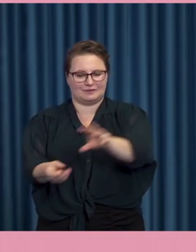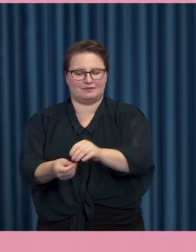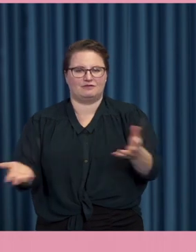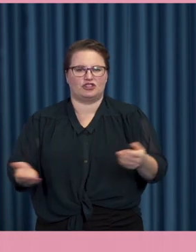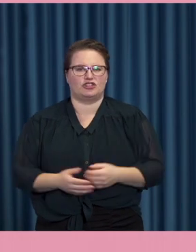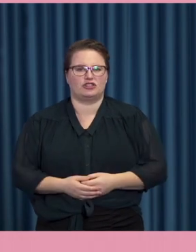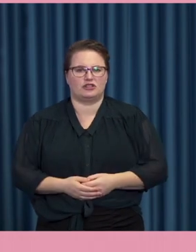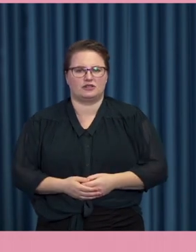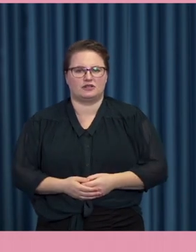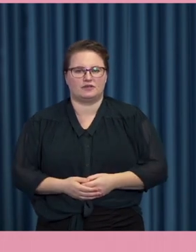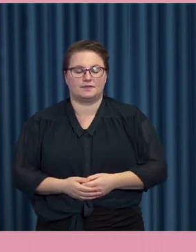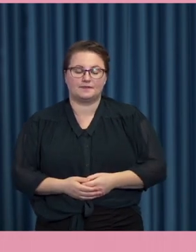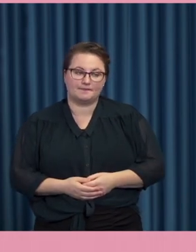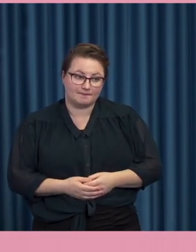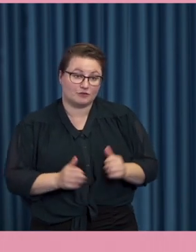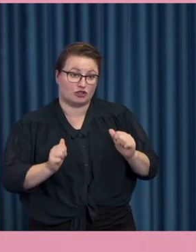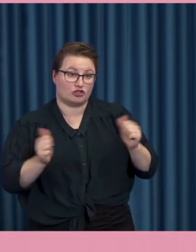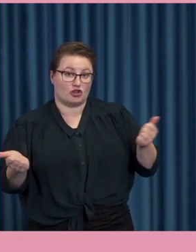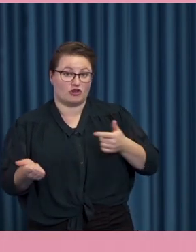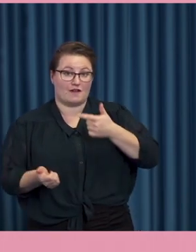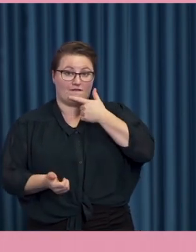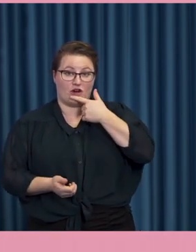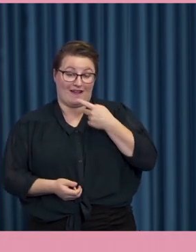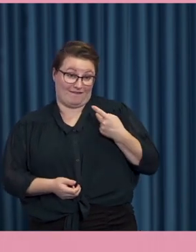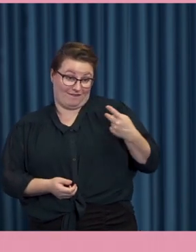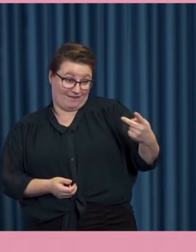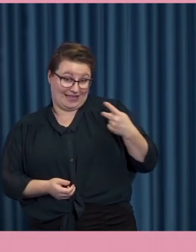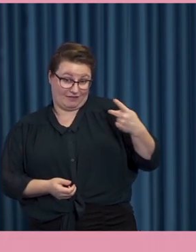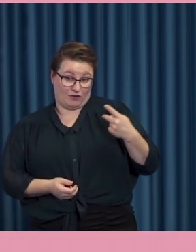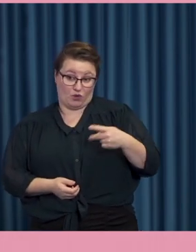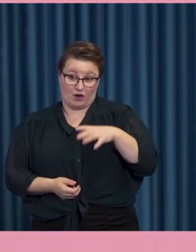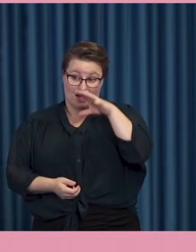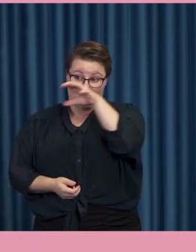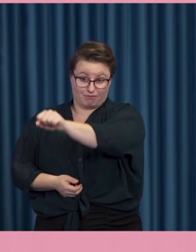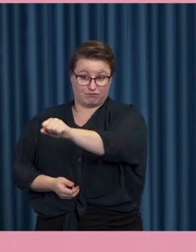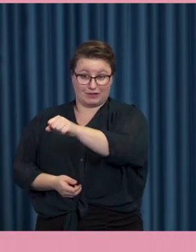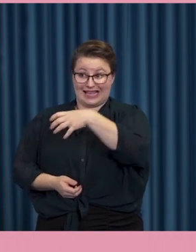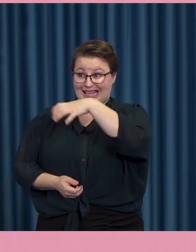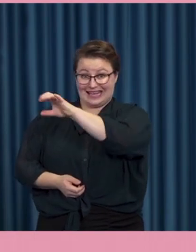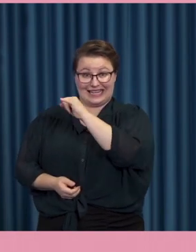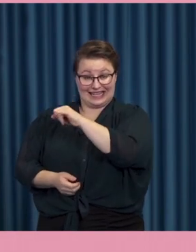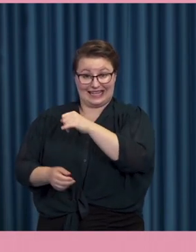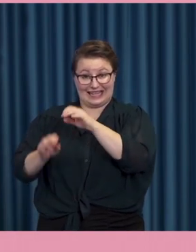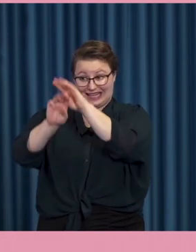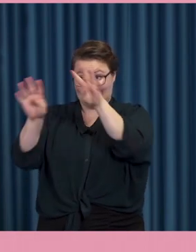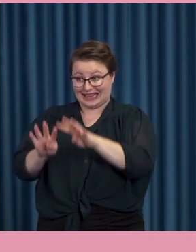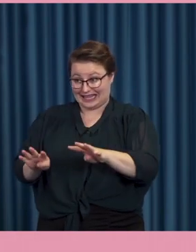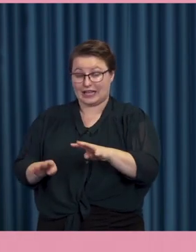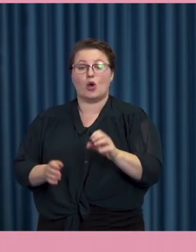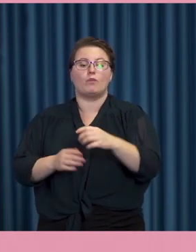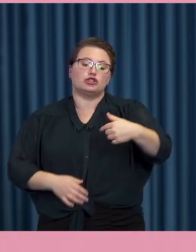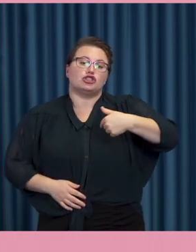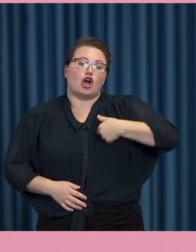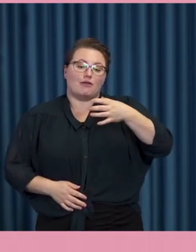faran, det är ju att om du och jag ser ett inlägg på nätet så delar vi det. Och det är så att det jag delar, det tenderar mina vänner att tro på.